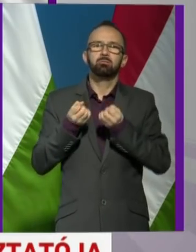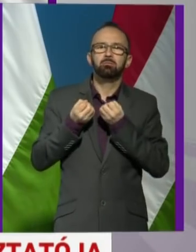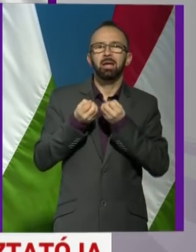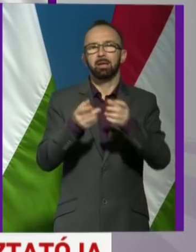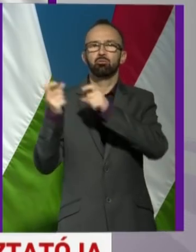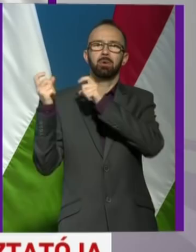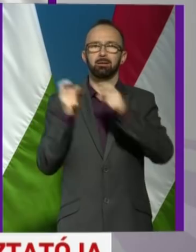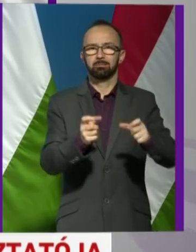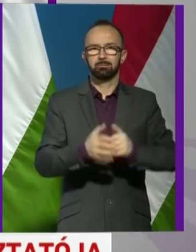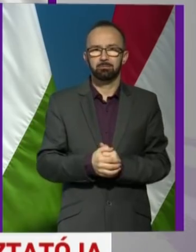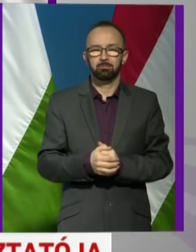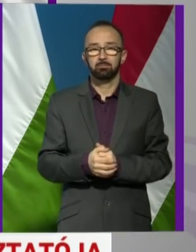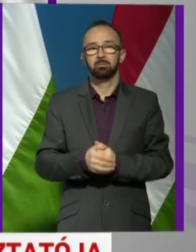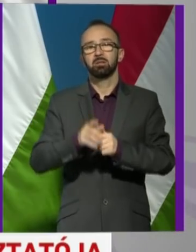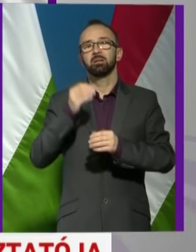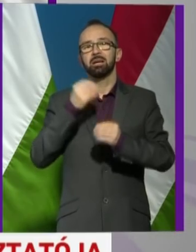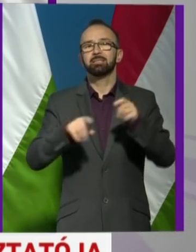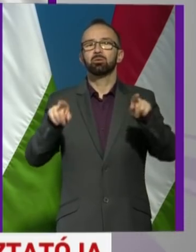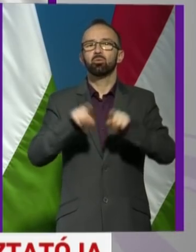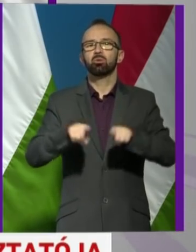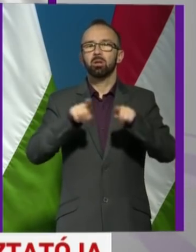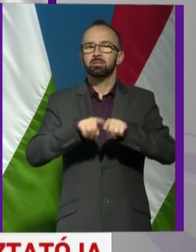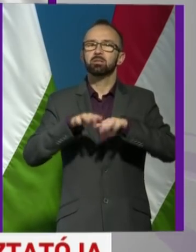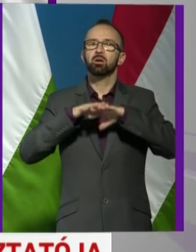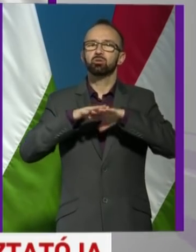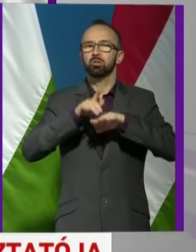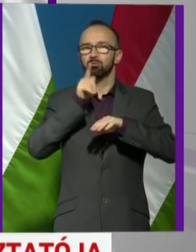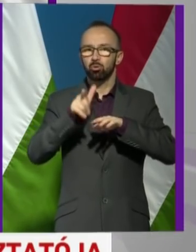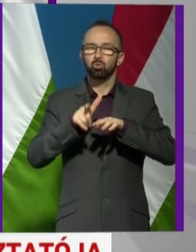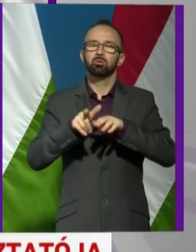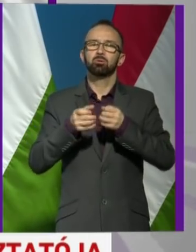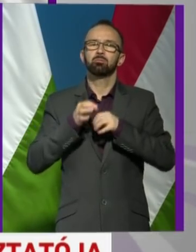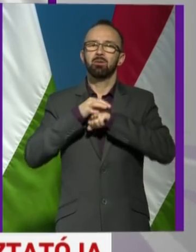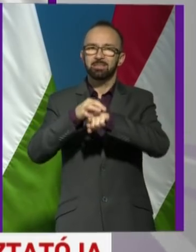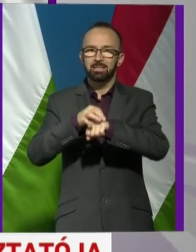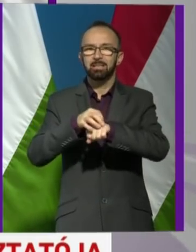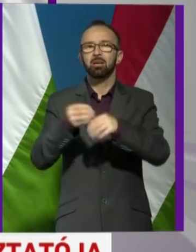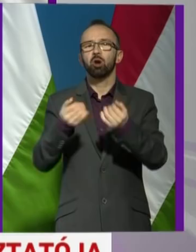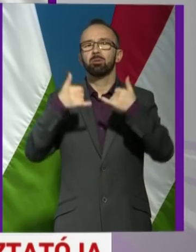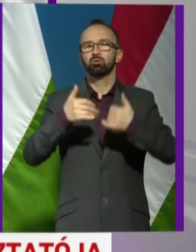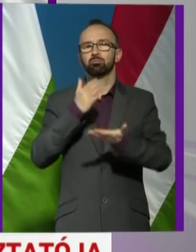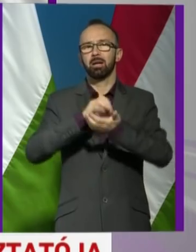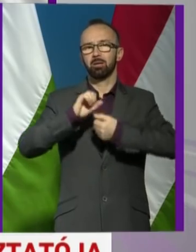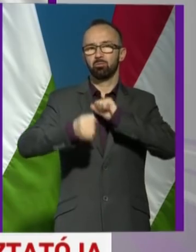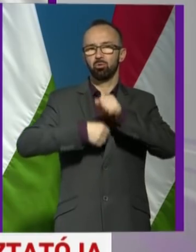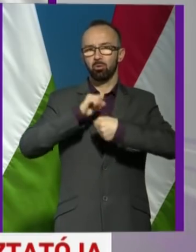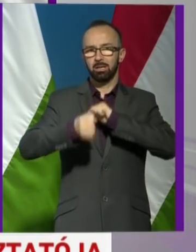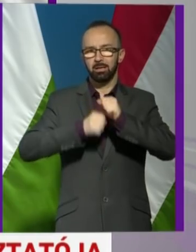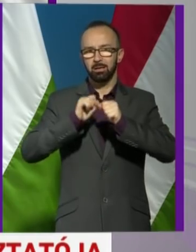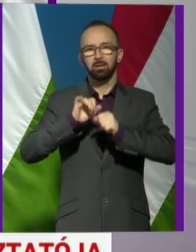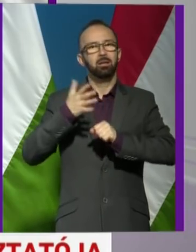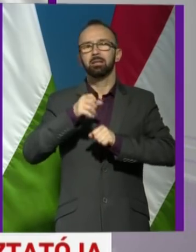őket. És ezért ugyanazt a szűrést fogjuk kiterjeszteni, mint ami most működik már a nem